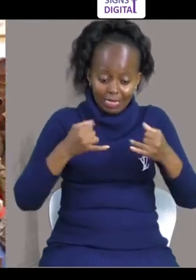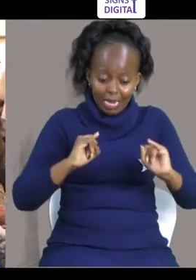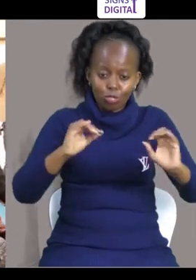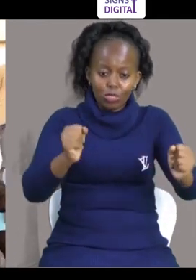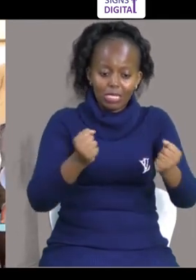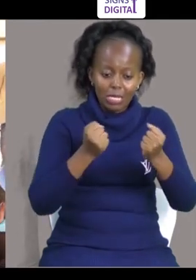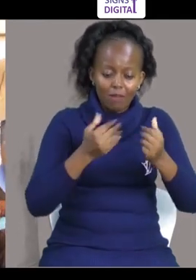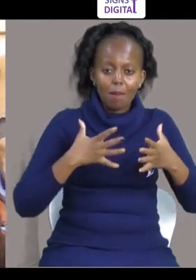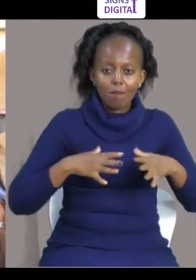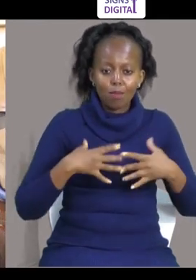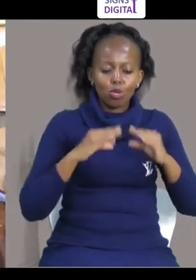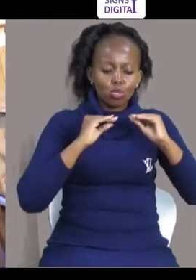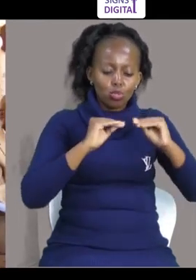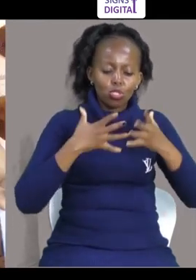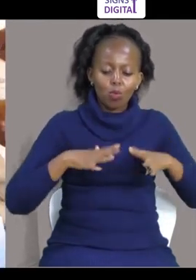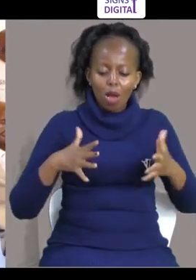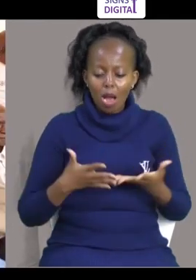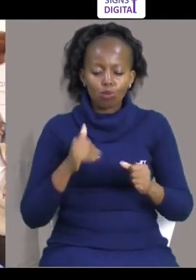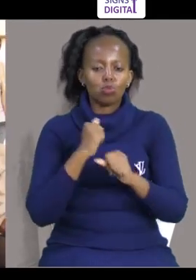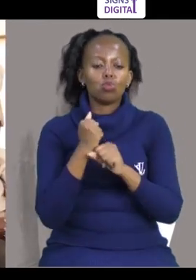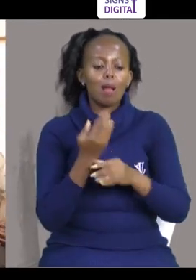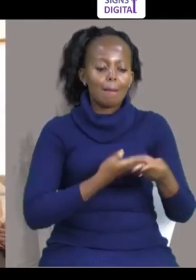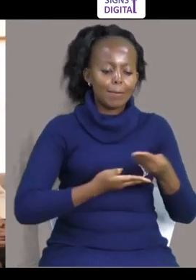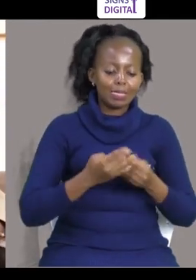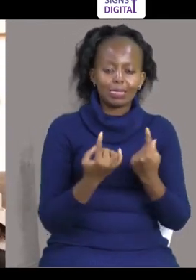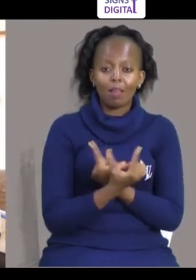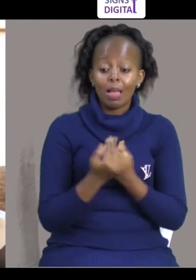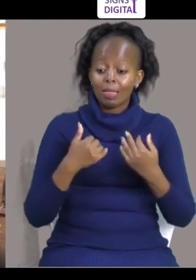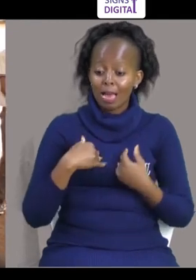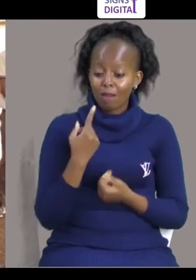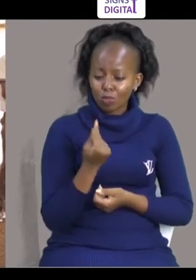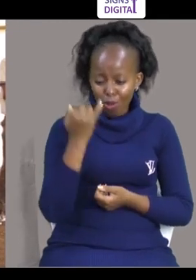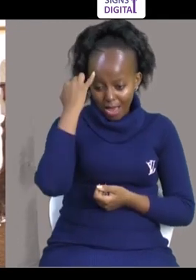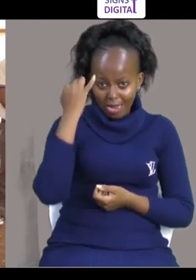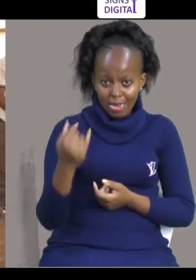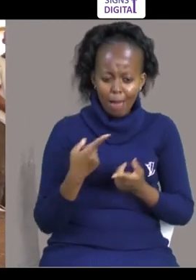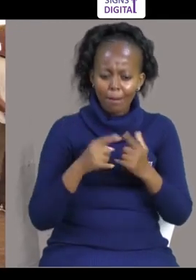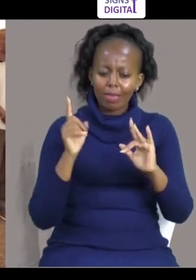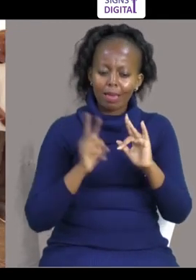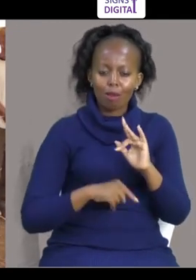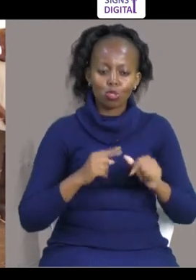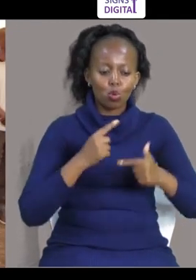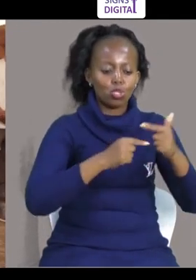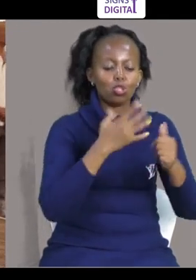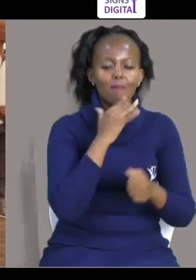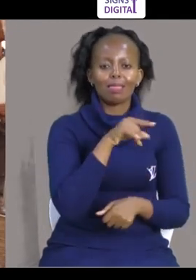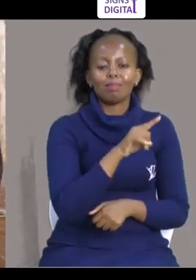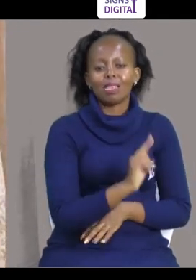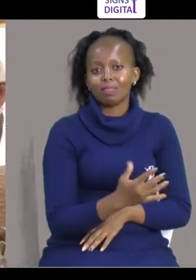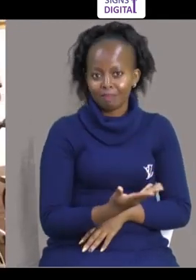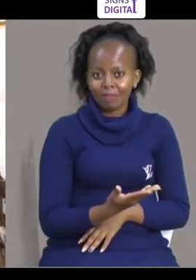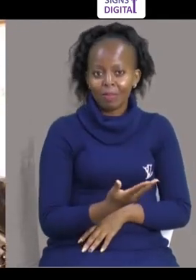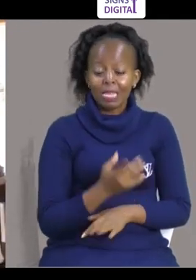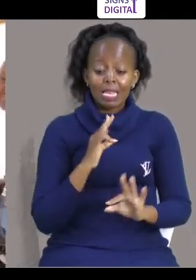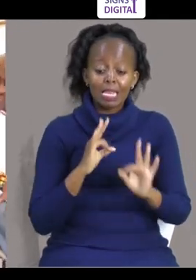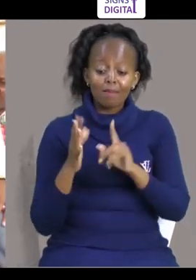Pamoja na recovery mission Kufudisha watu kufanya biyashara Wakona idea kidogo Lakini